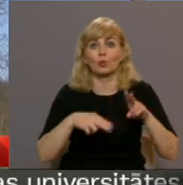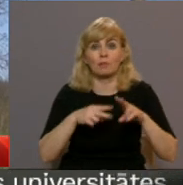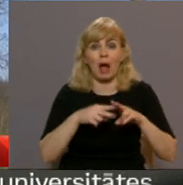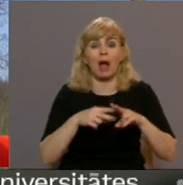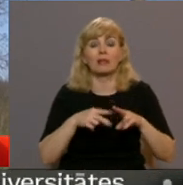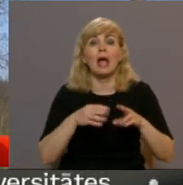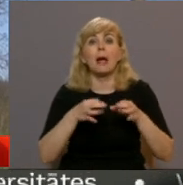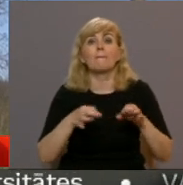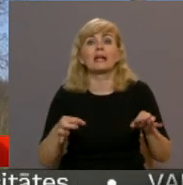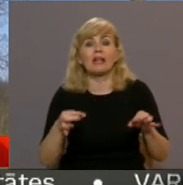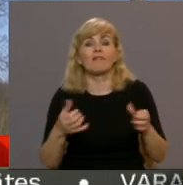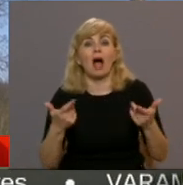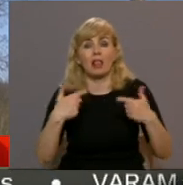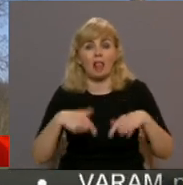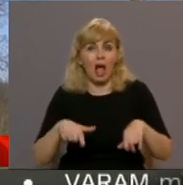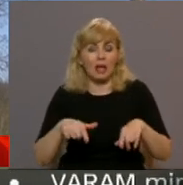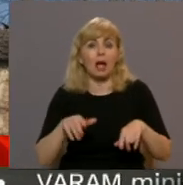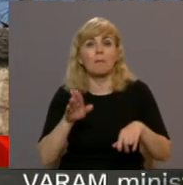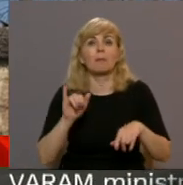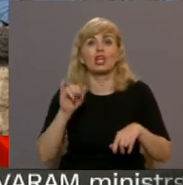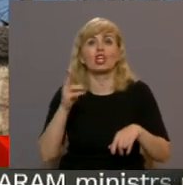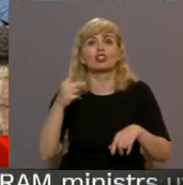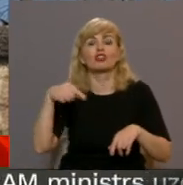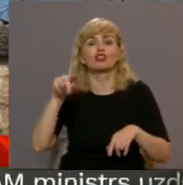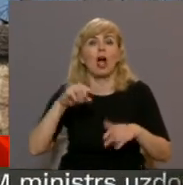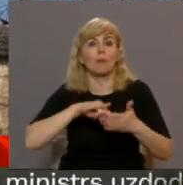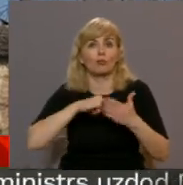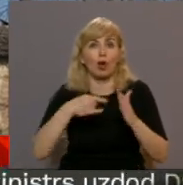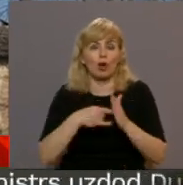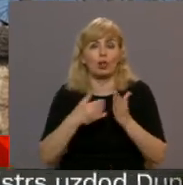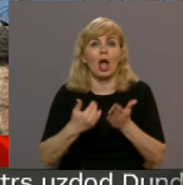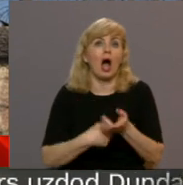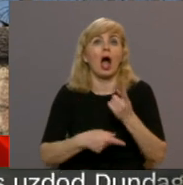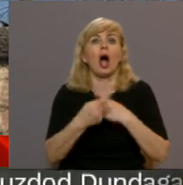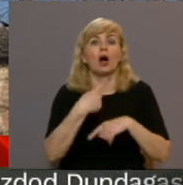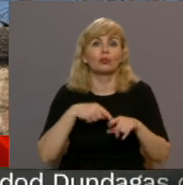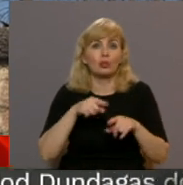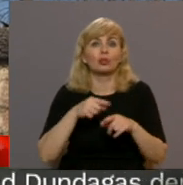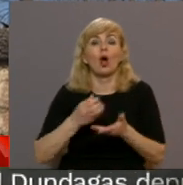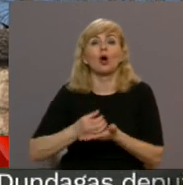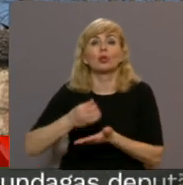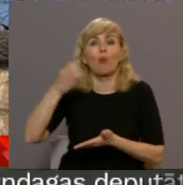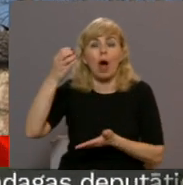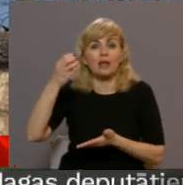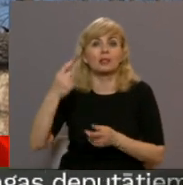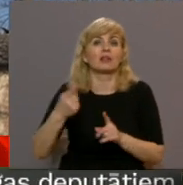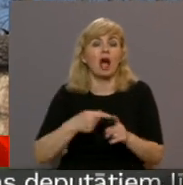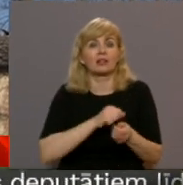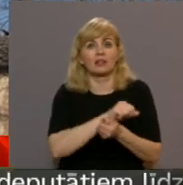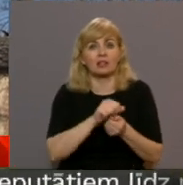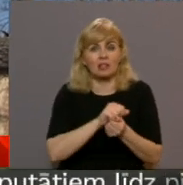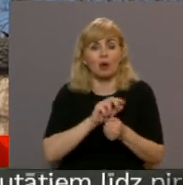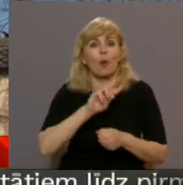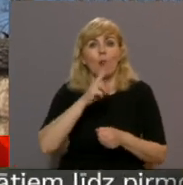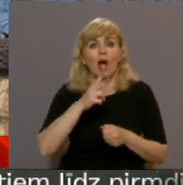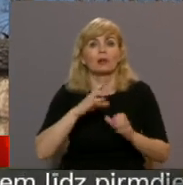privvalsts laikā pēc kārļa bikšas projekta. To laik arī atjaunotas lepnas barakālais tūrns, kas atkal sagrauc otrā